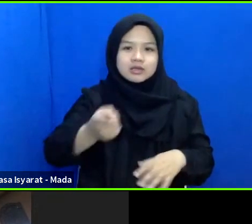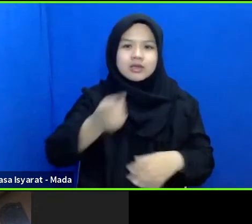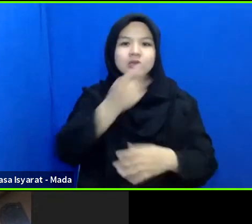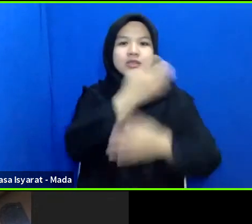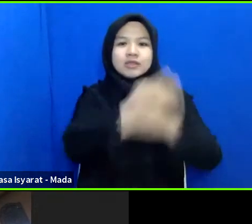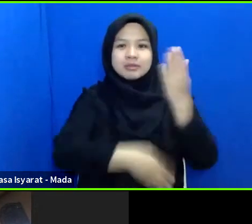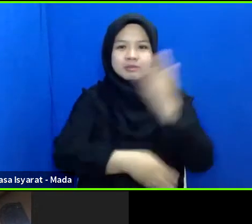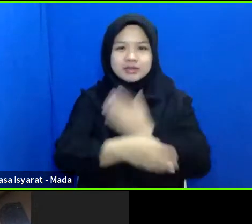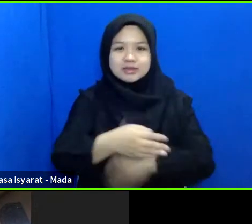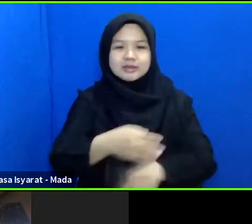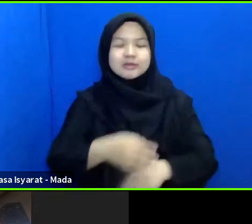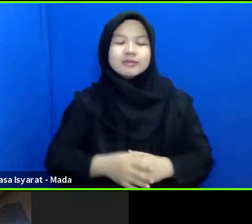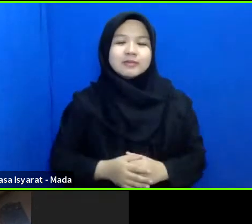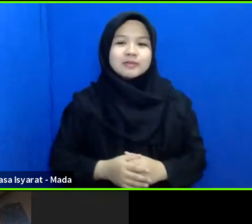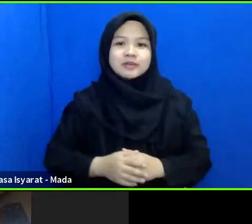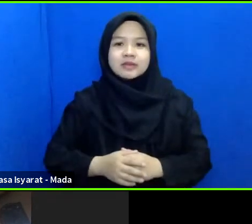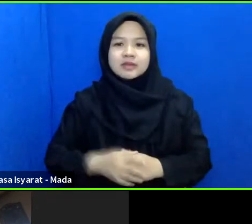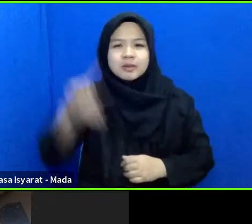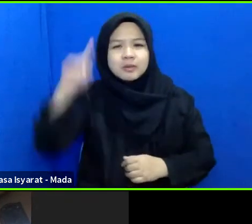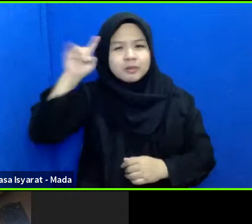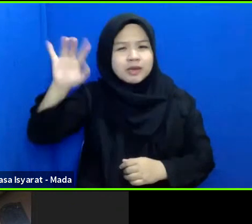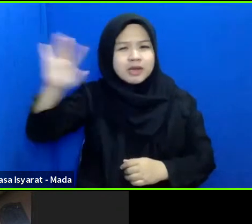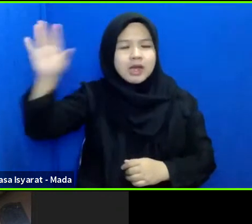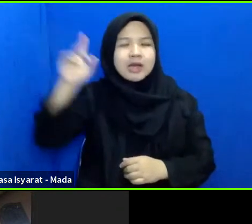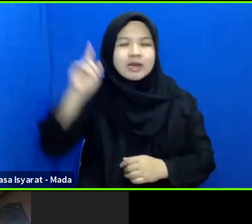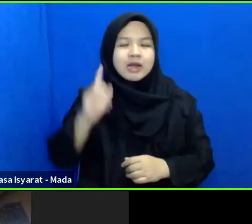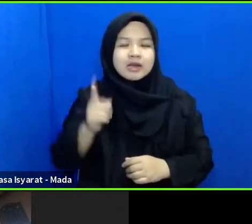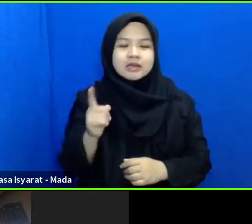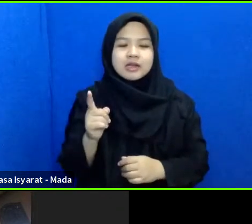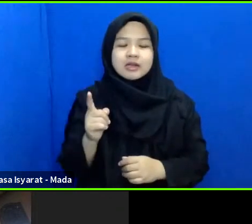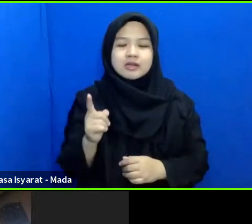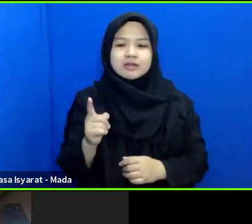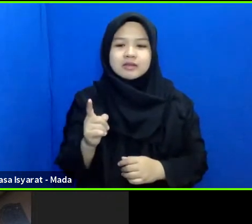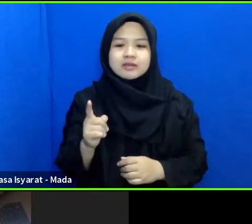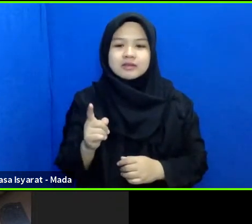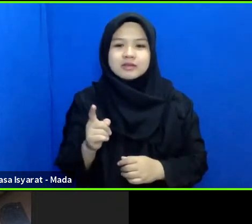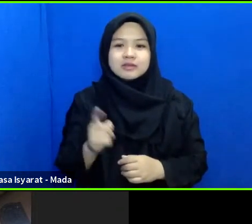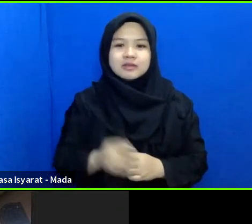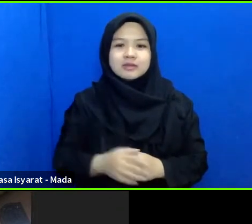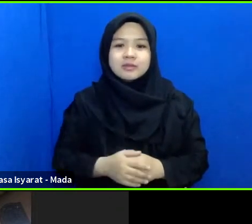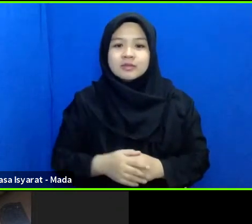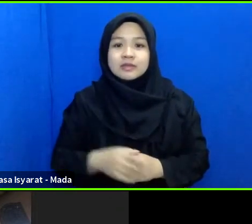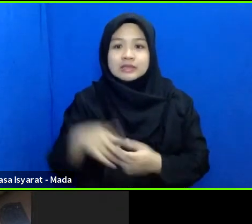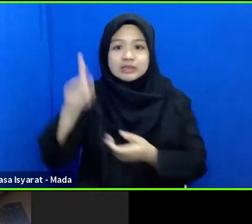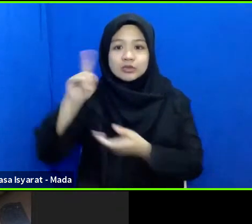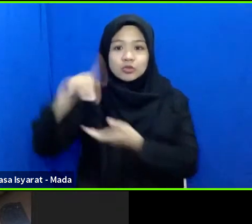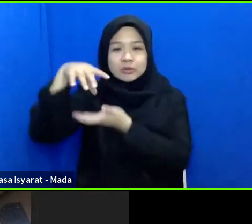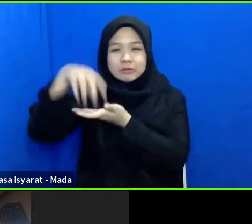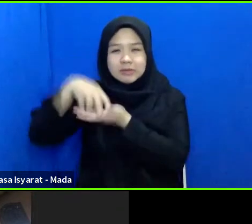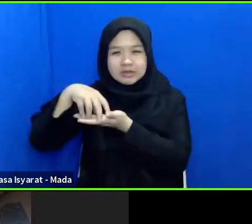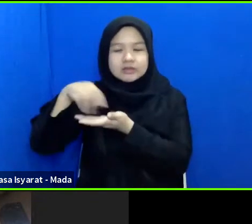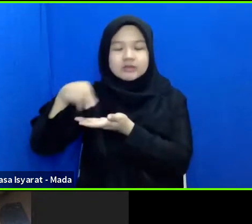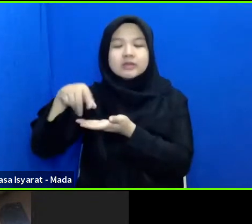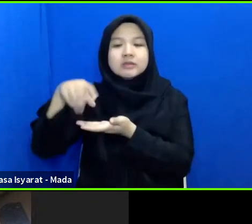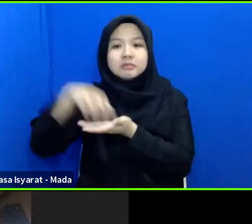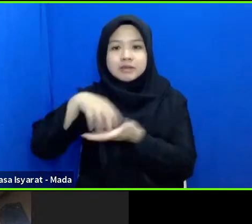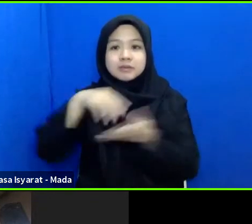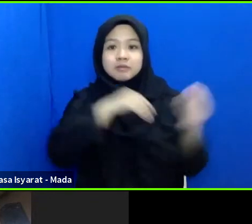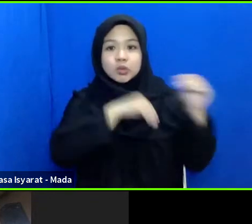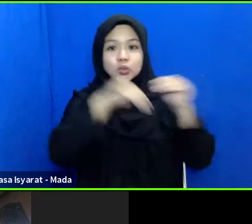bayangkan saja ada di salah satu tempat pengusian